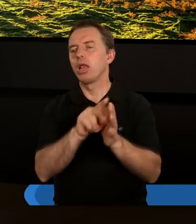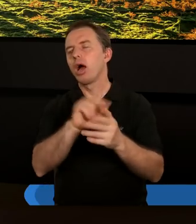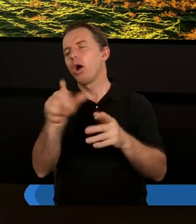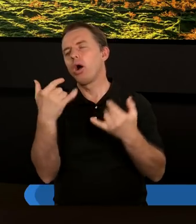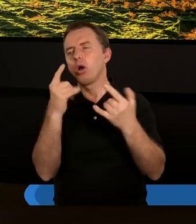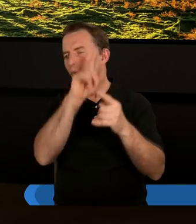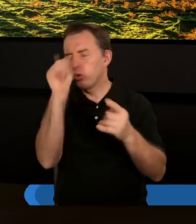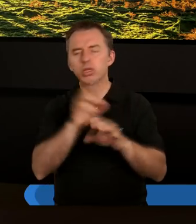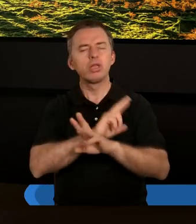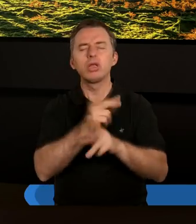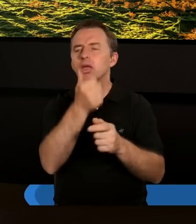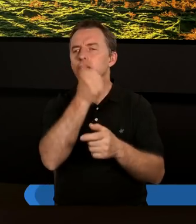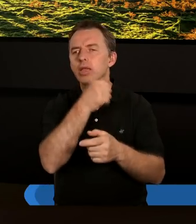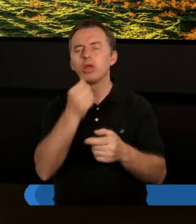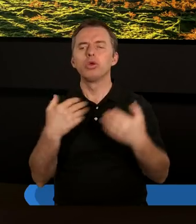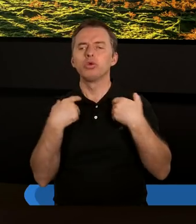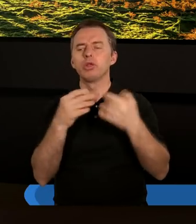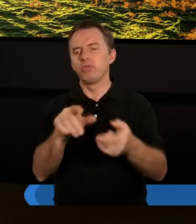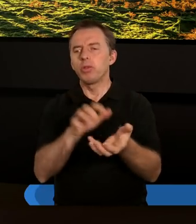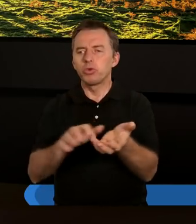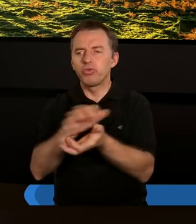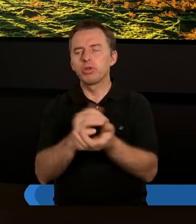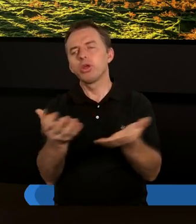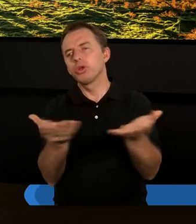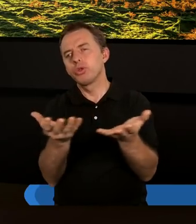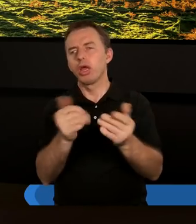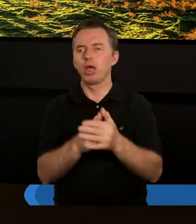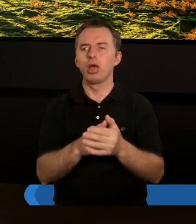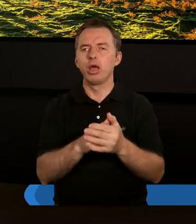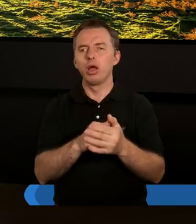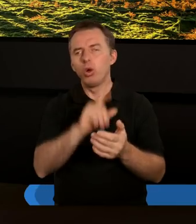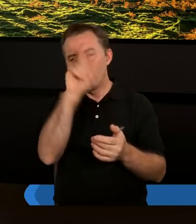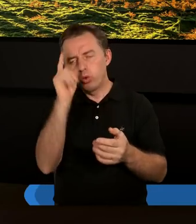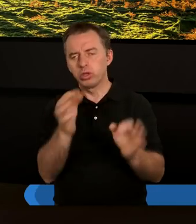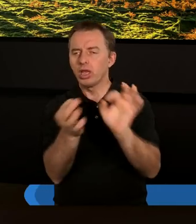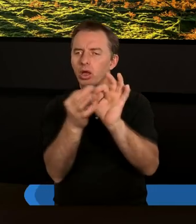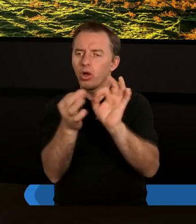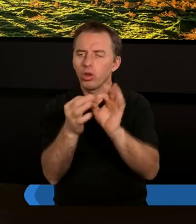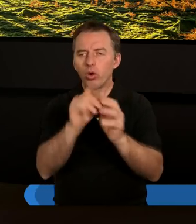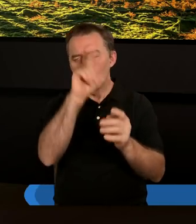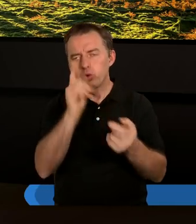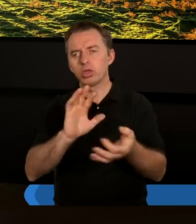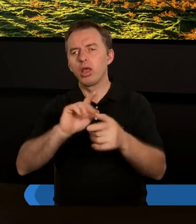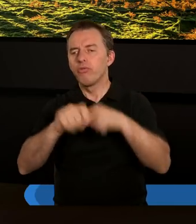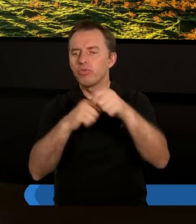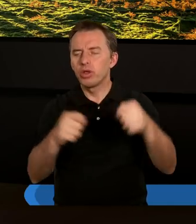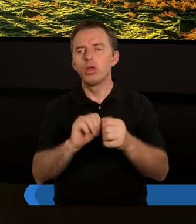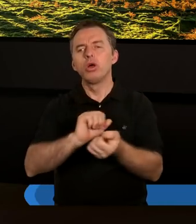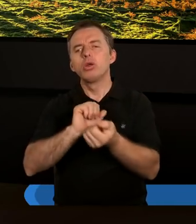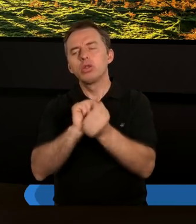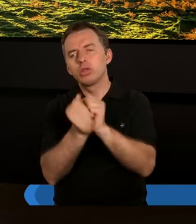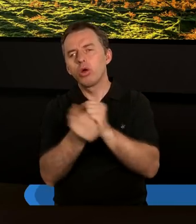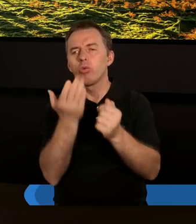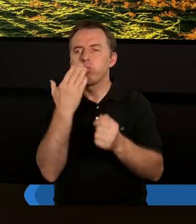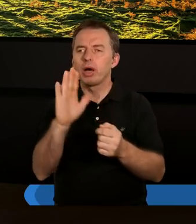tajemnicą, że żyjemy w świecie, gdzie te ludzkie relacje, te ludzkie więzi bardzo często są